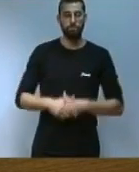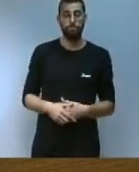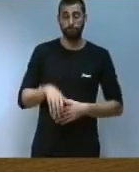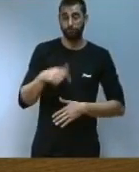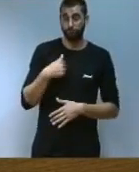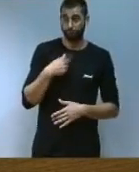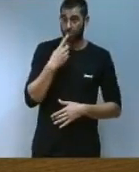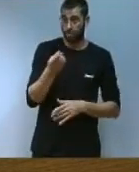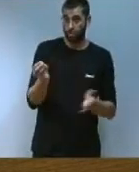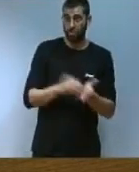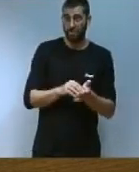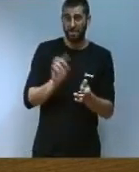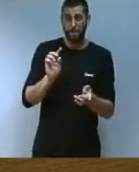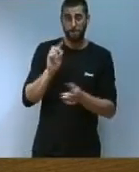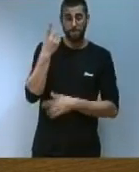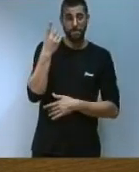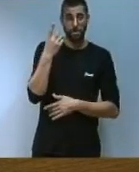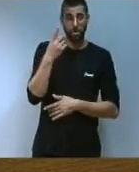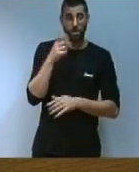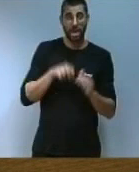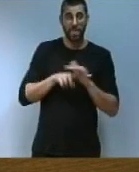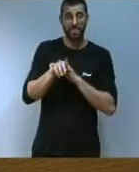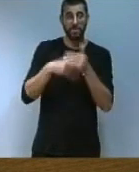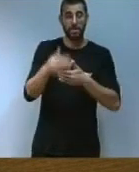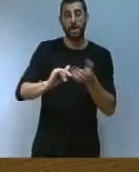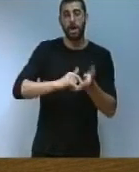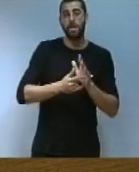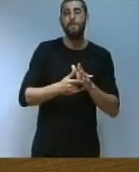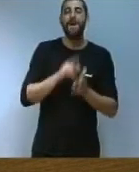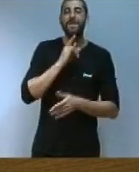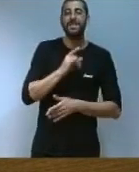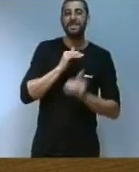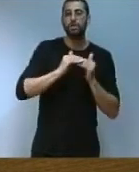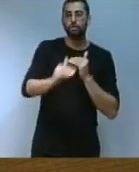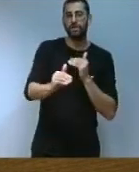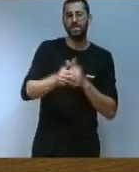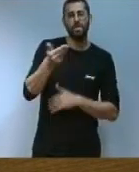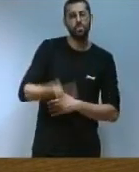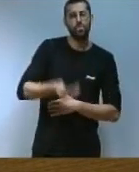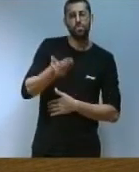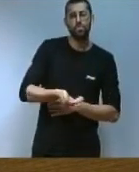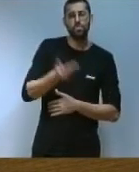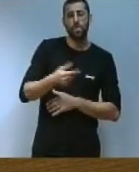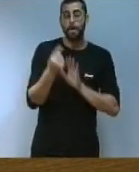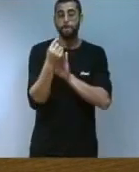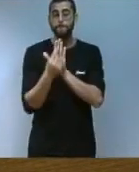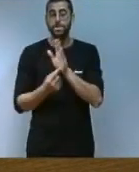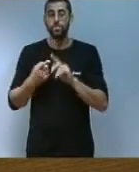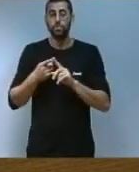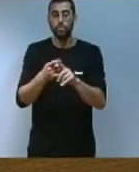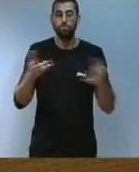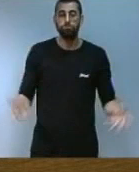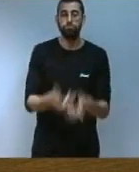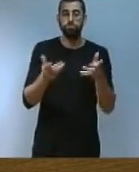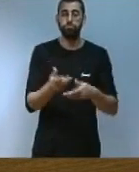en primer lloc i en el desenvolupament del pla d'energia sostenible cal posar en valor les mesures encaminades al foment de l